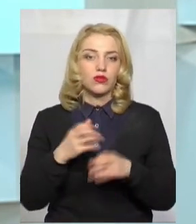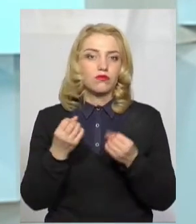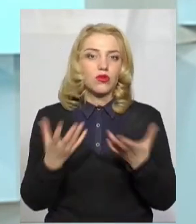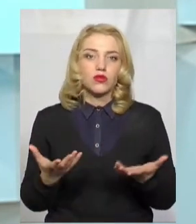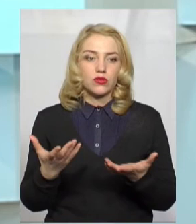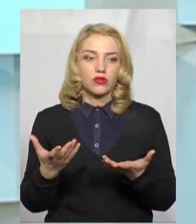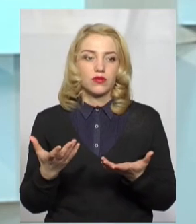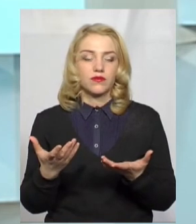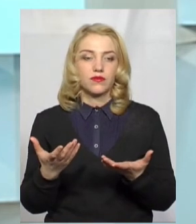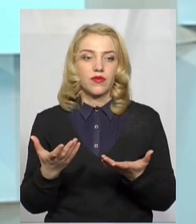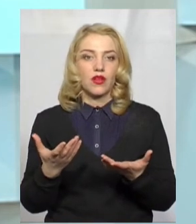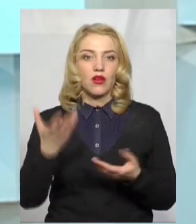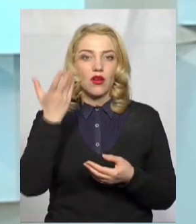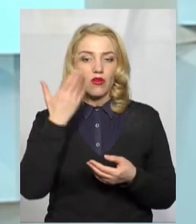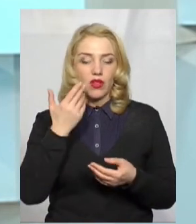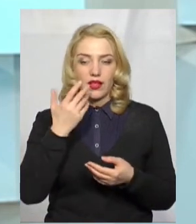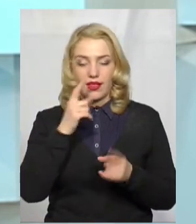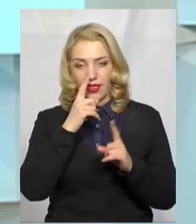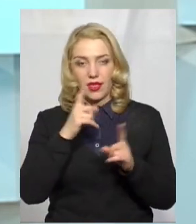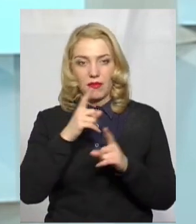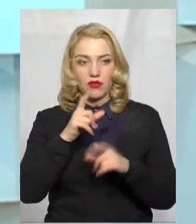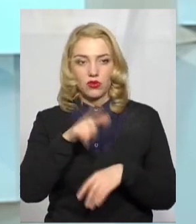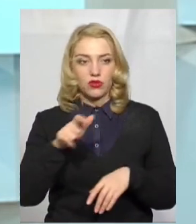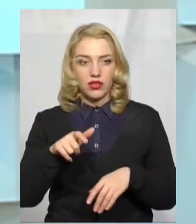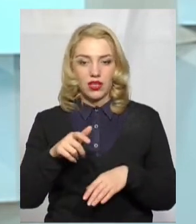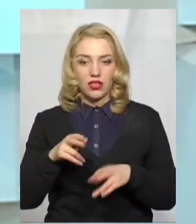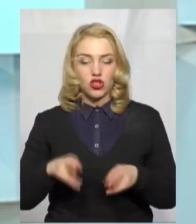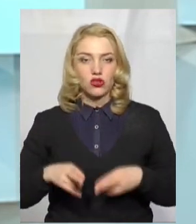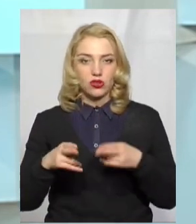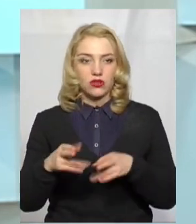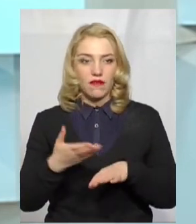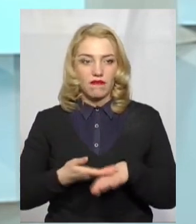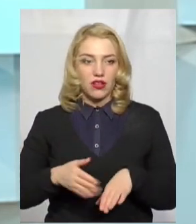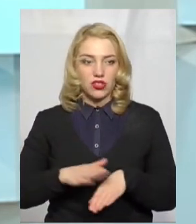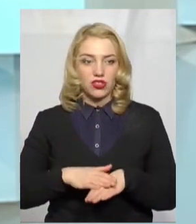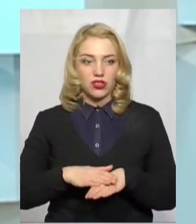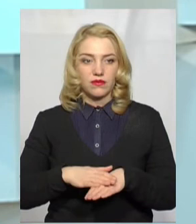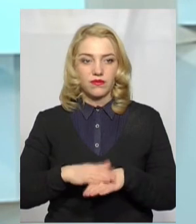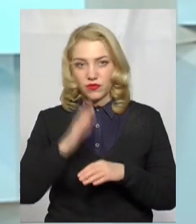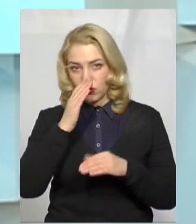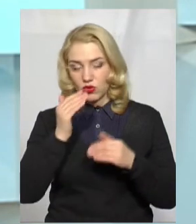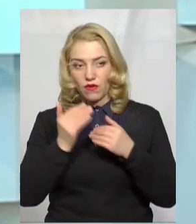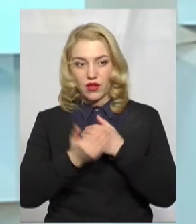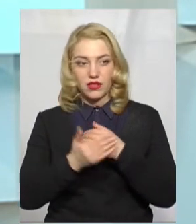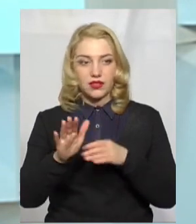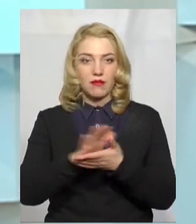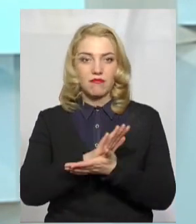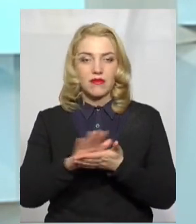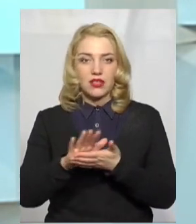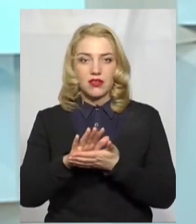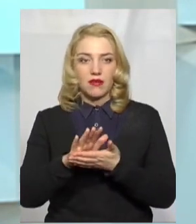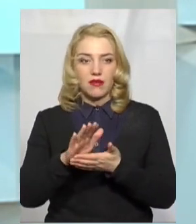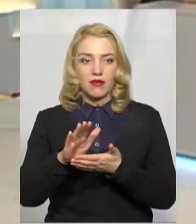коли небагато людей, то злочинці важче десь сховатися між людей.